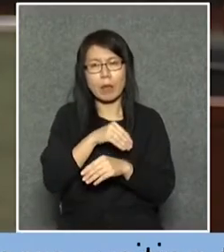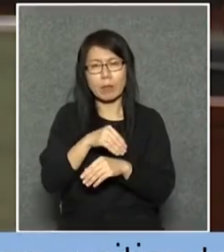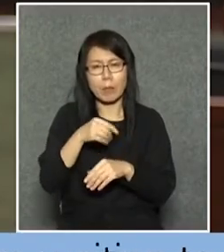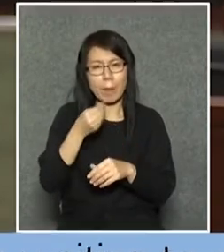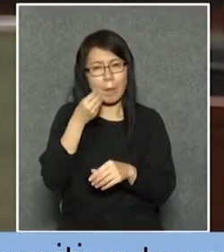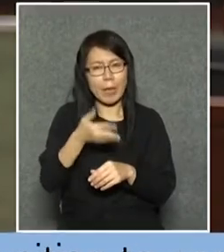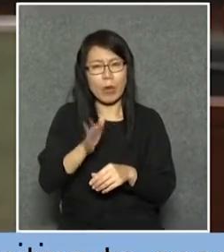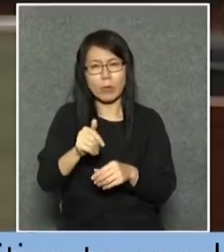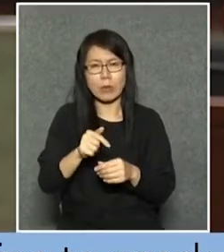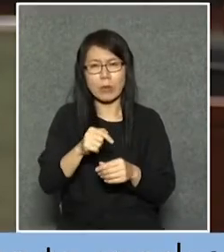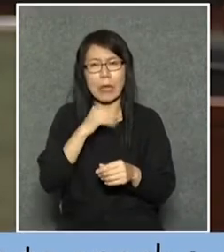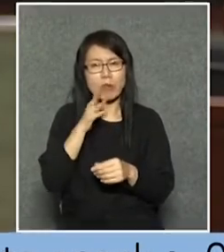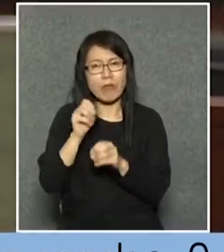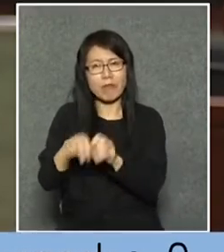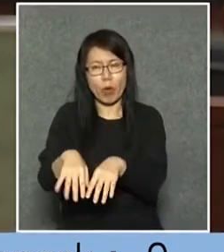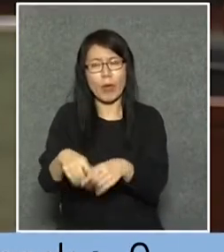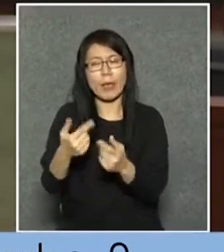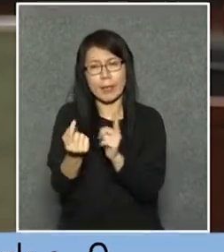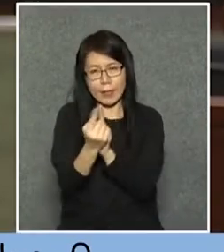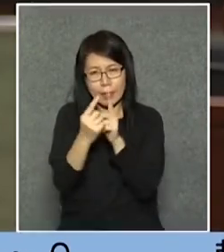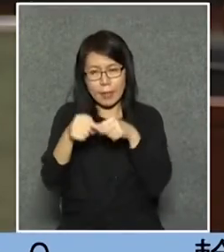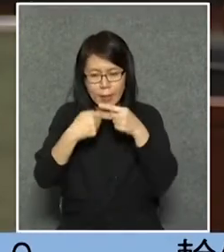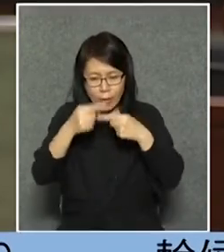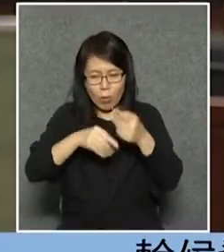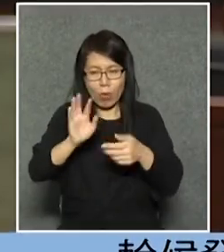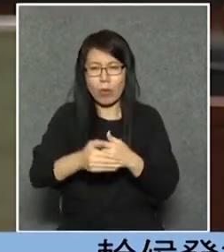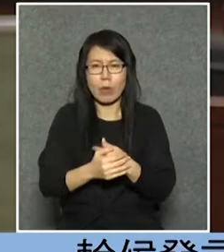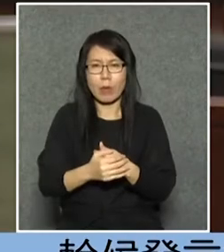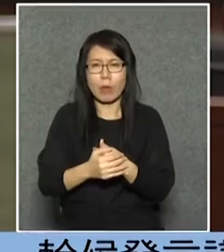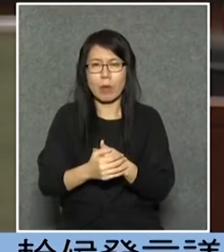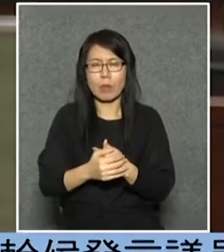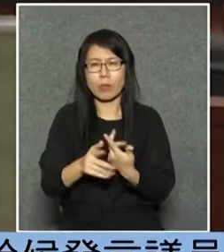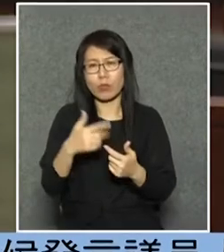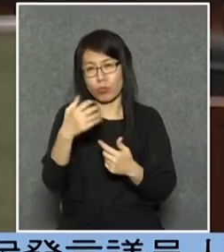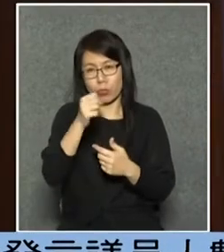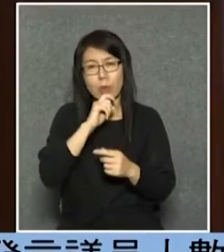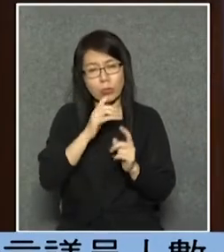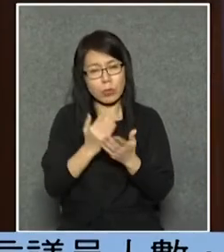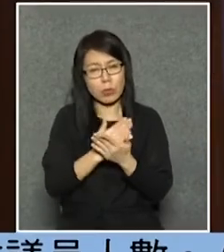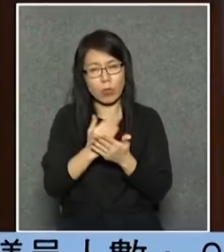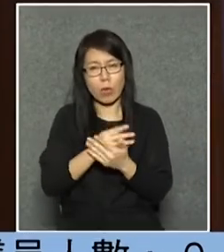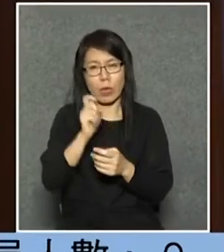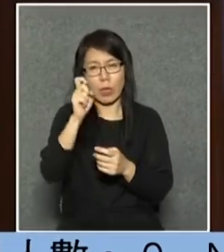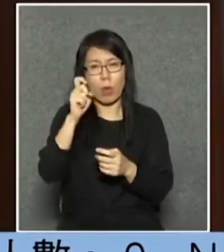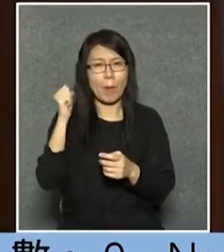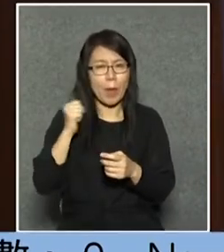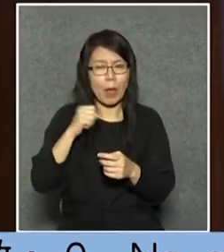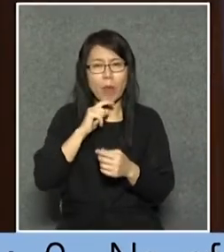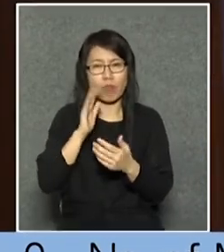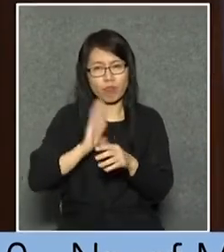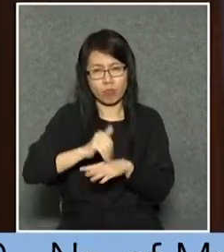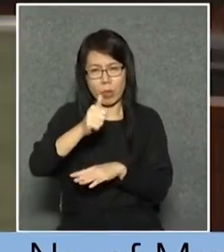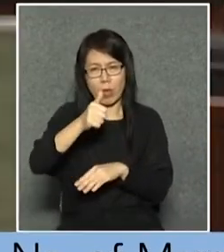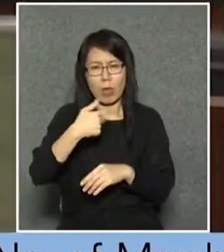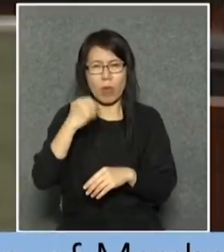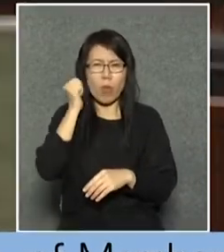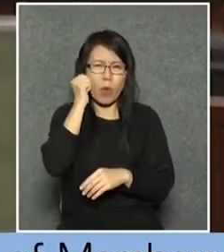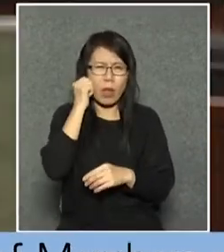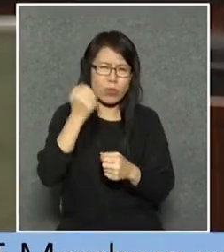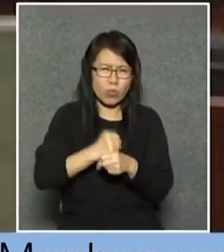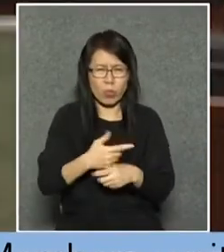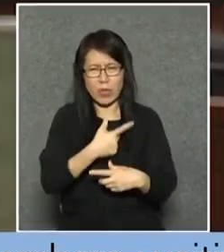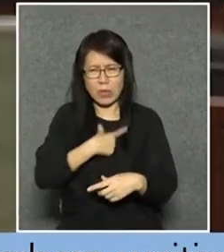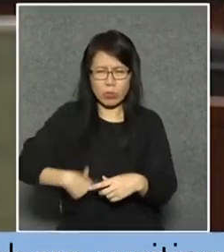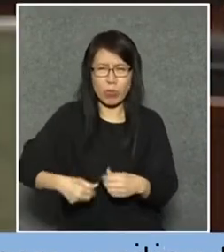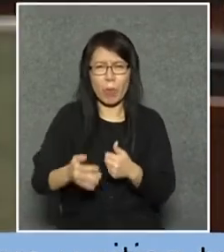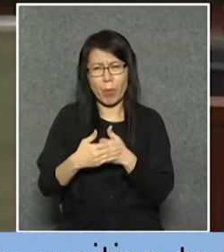還可以談他們又來遊說我們我相信主席也給他們遊說過九巴尤尤其是很厲害的遊說其實我們很難做的議員你幫幫我忙